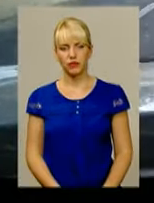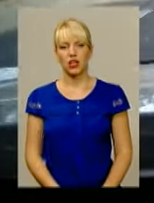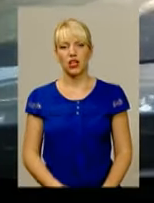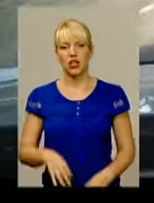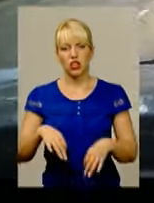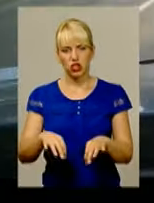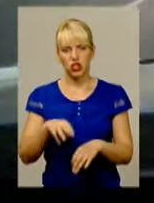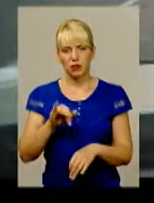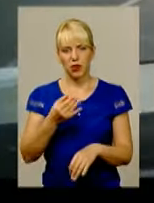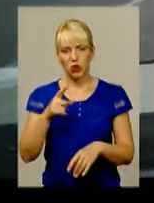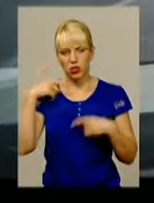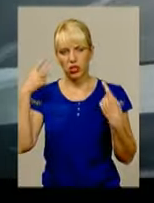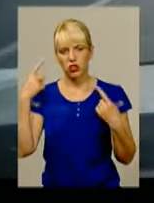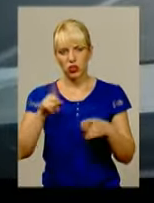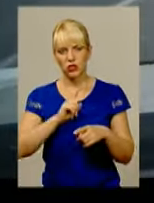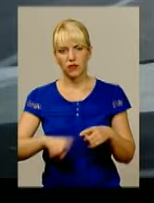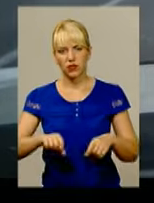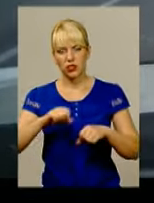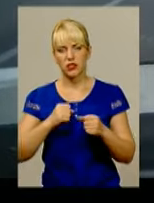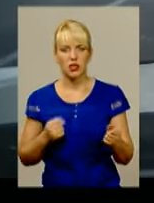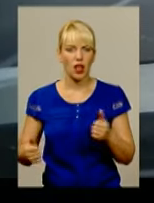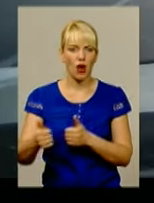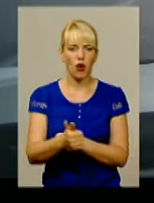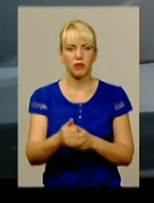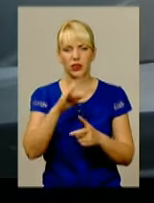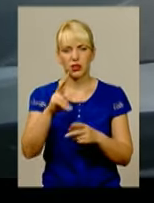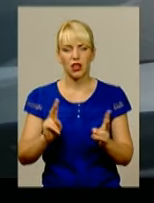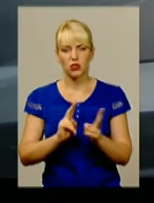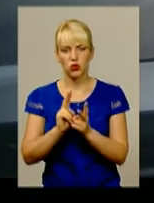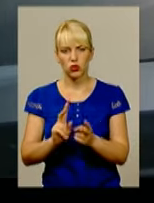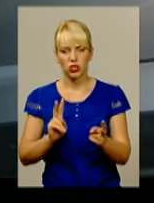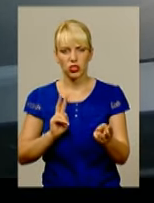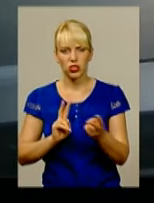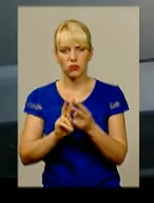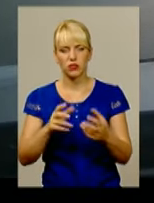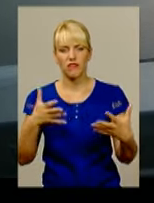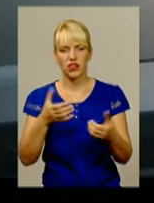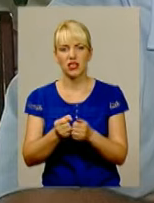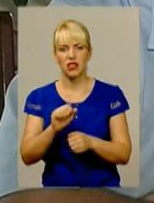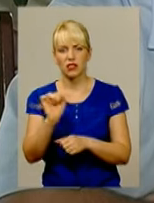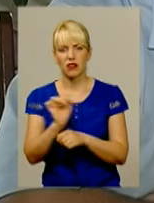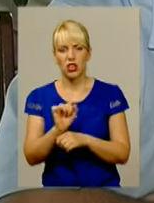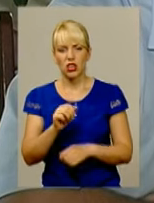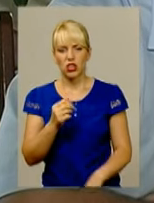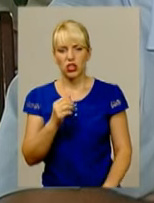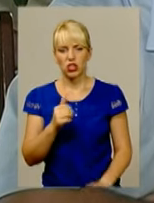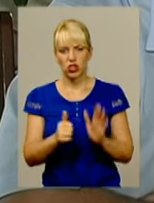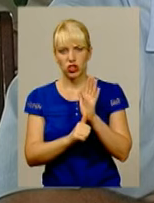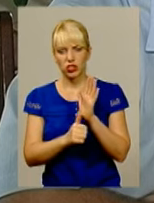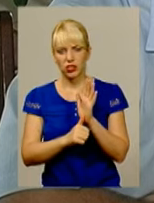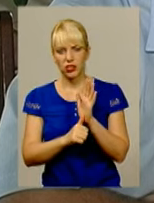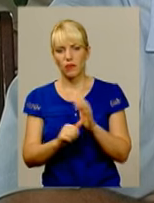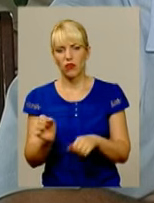«Тойота» на шаленій швидкості йде на обгін. Далі виїжджає на зустрічну смугу і одразу ж врізається у шістку. Водій автомобіля